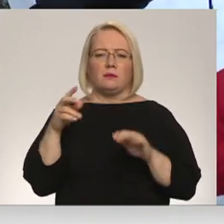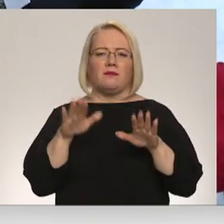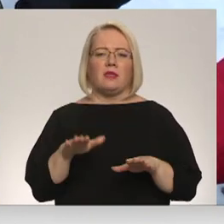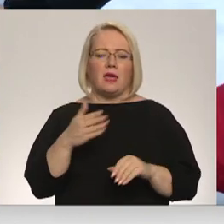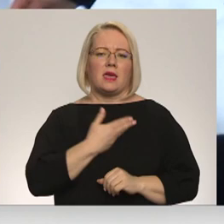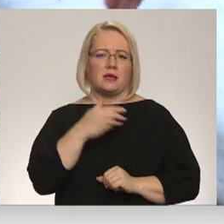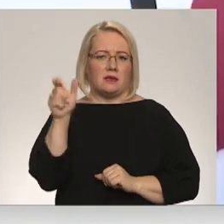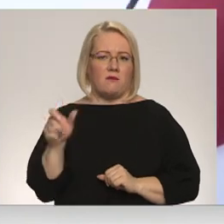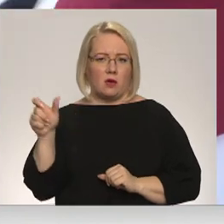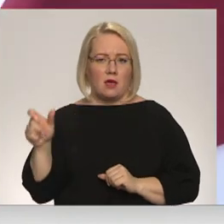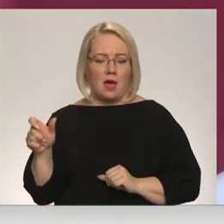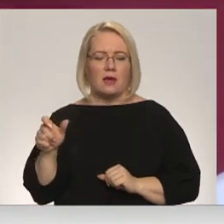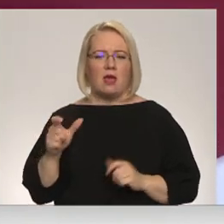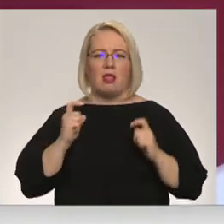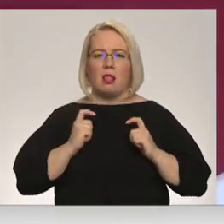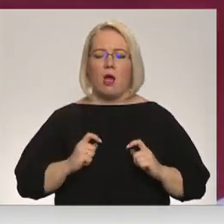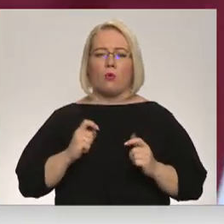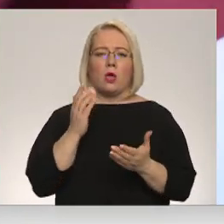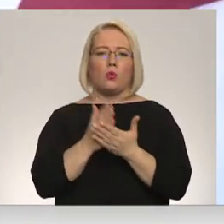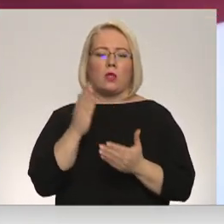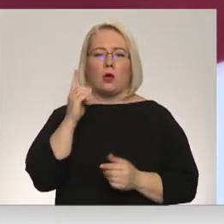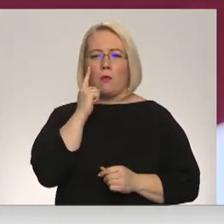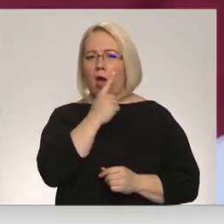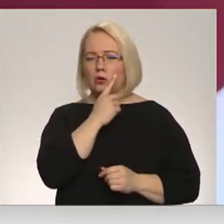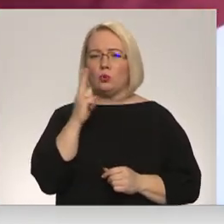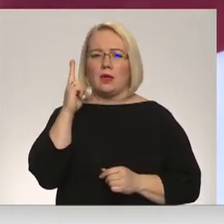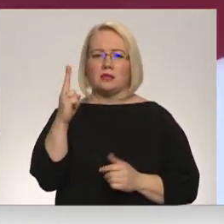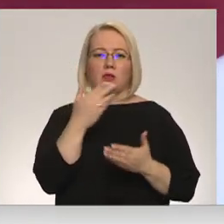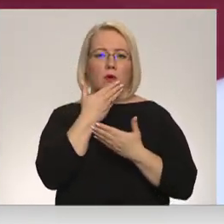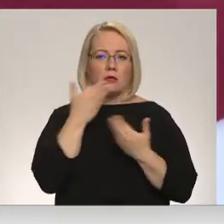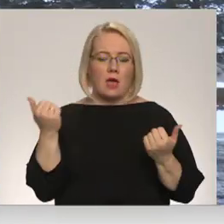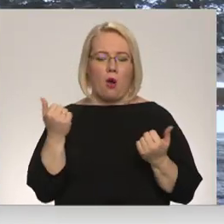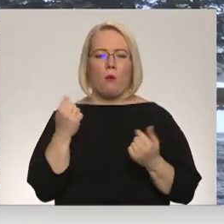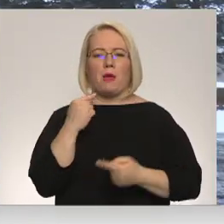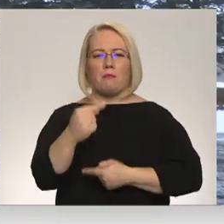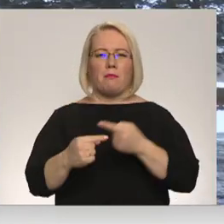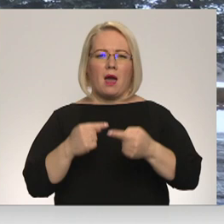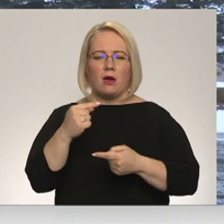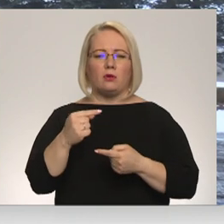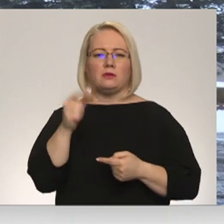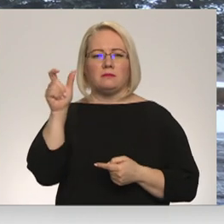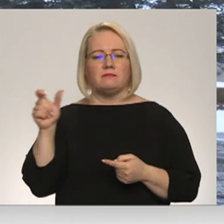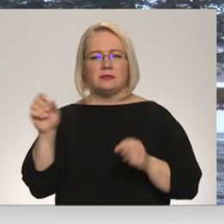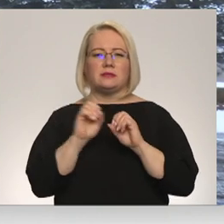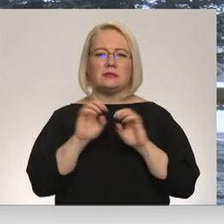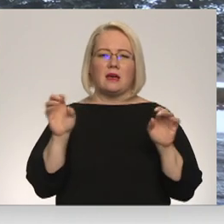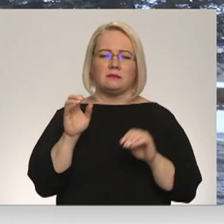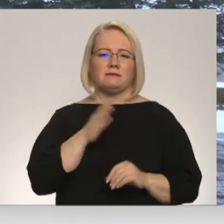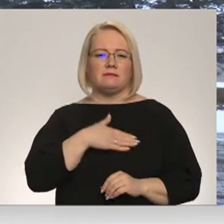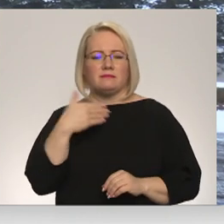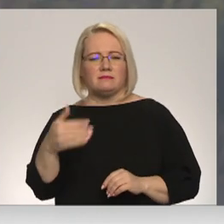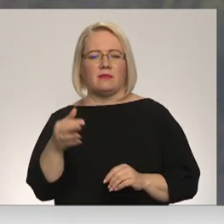civiliedzīvotāji. Ciecirdīgā notikuma atsuliecnieku vairs nav, taču pēc taču viduojas viens aglabātis tāsti un sāpīgas